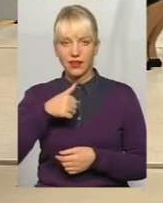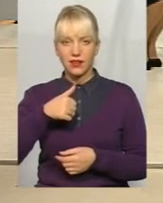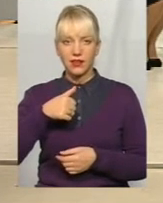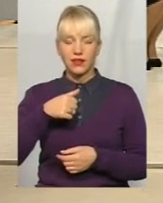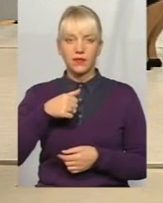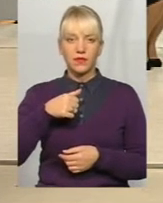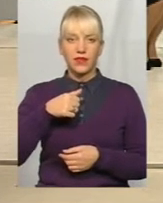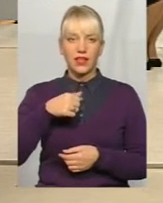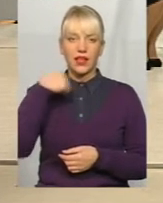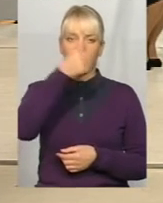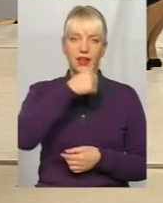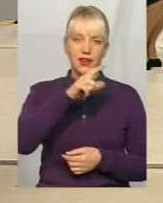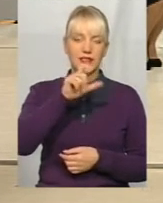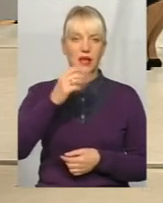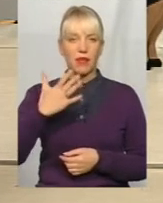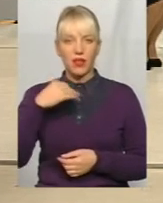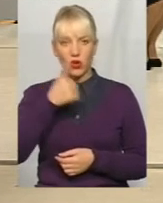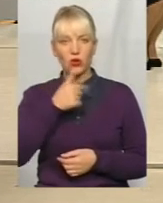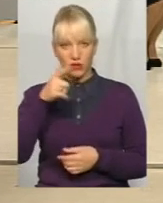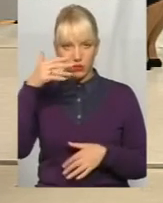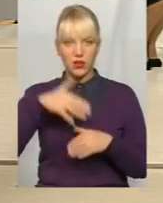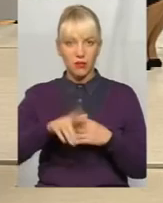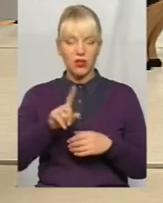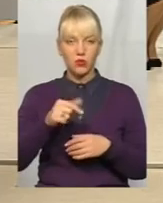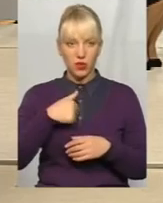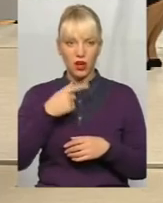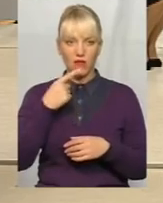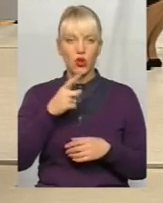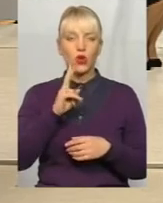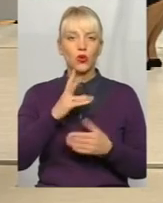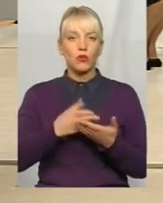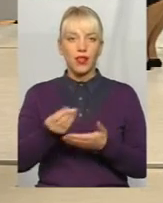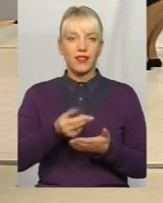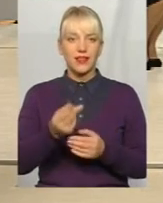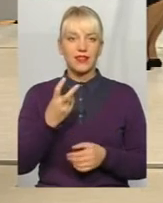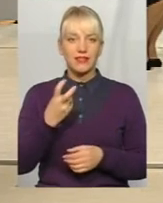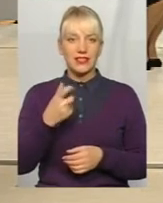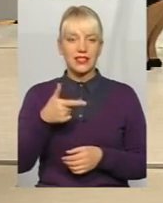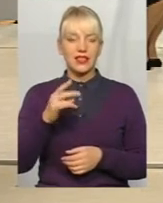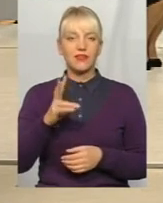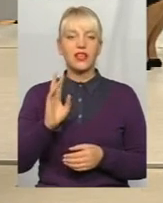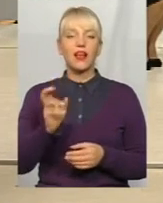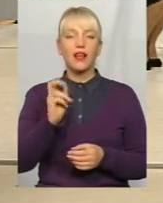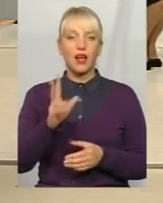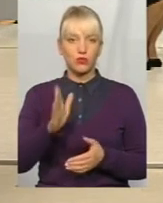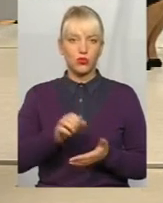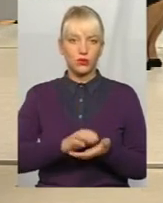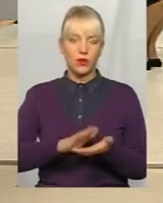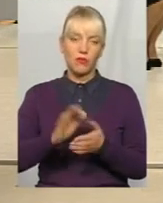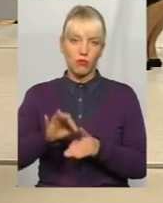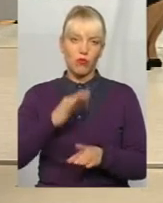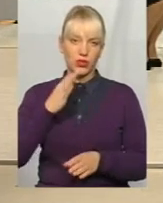рік за 5 років. Ви розумієте, ті, хто платив 200 гривень, як йому буде зараховано? Подскажите, пожалуйста.